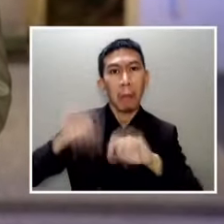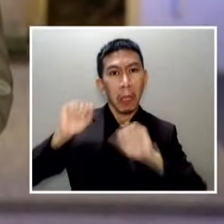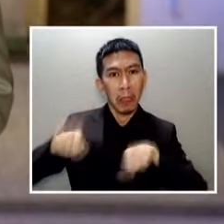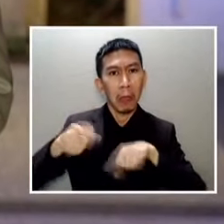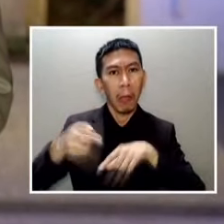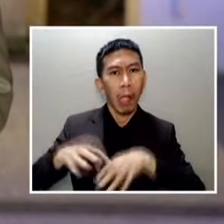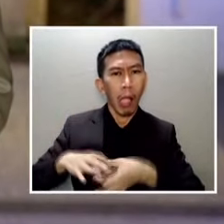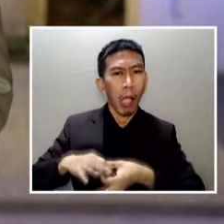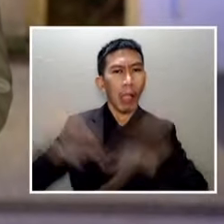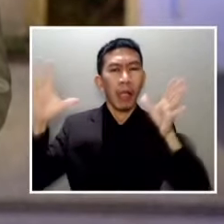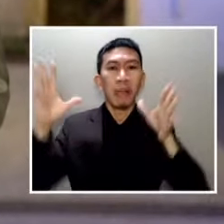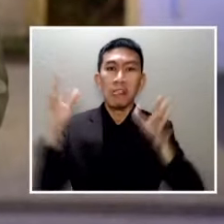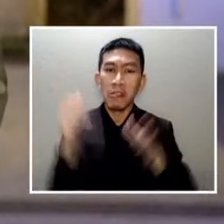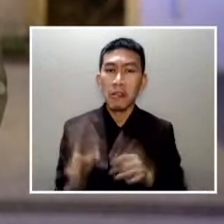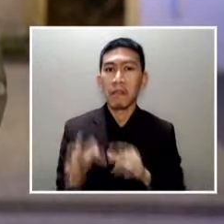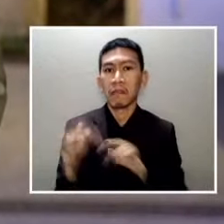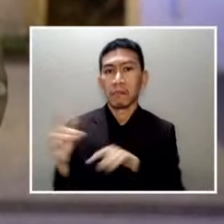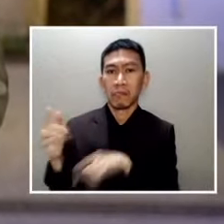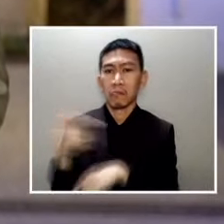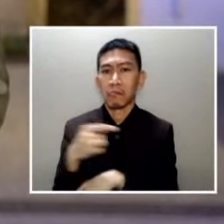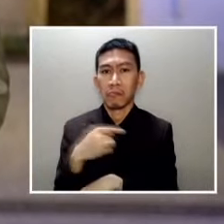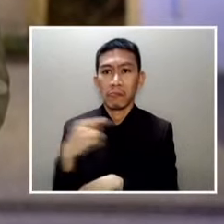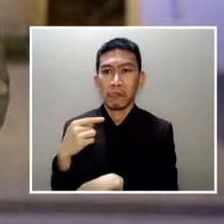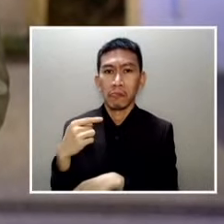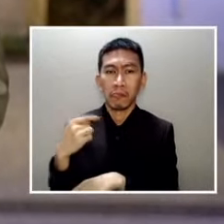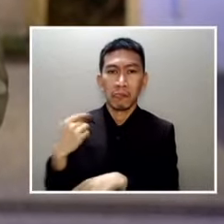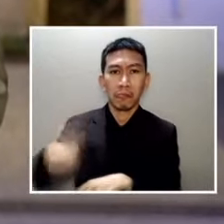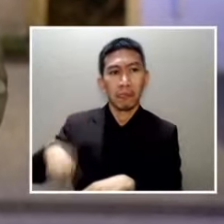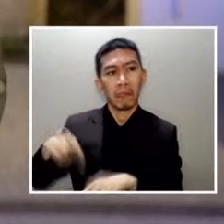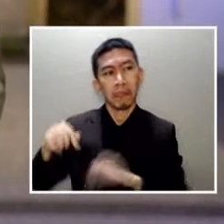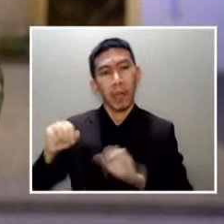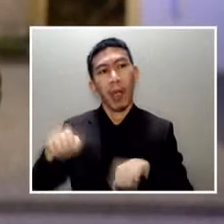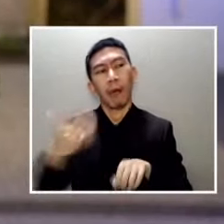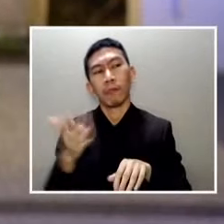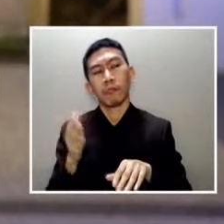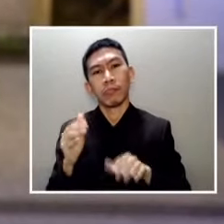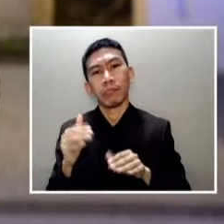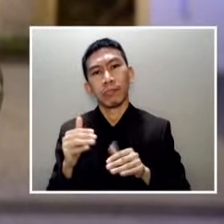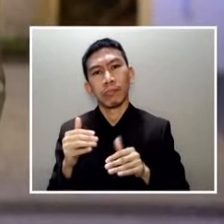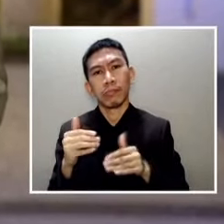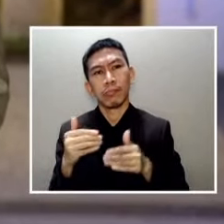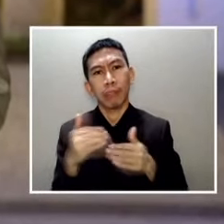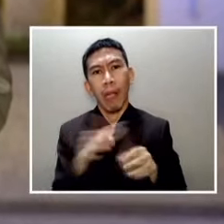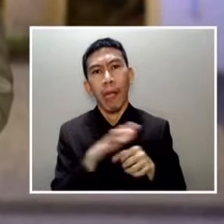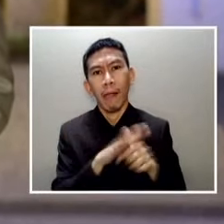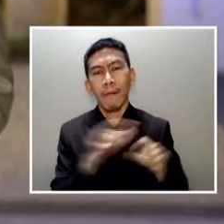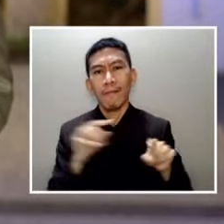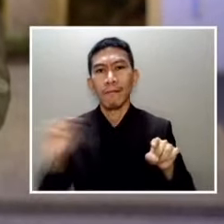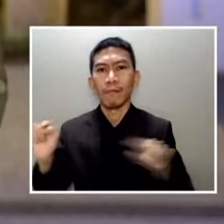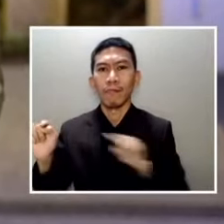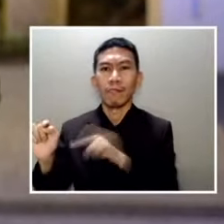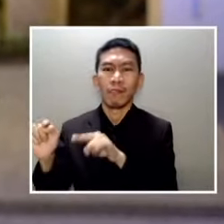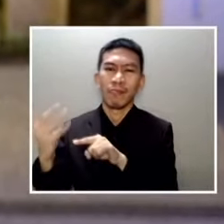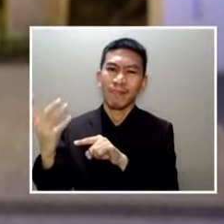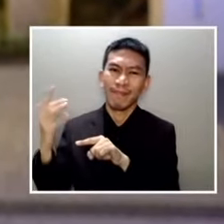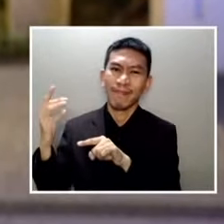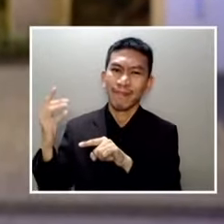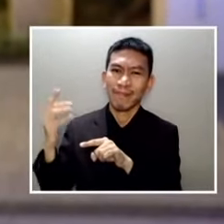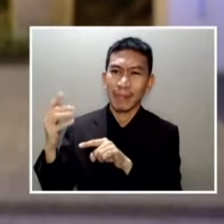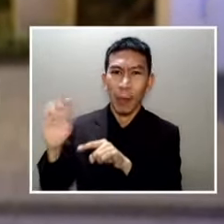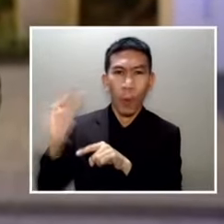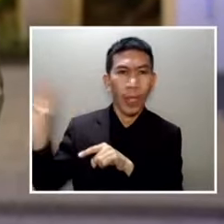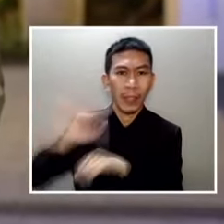-kayanin nito ang bansa sa issue ng West Philippine Sea Giit ng Pangulo hindi niya iaatras sa mga barko ng Pilipinas na